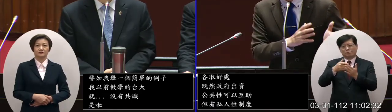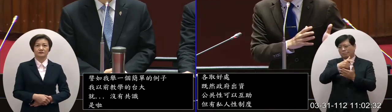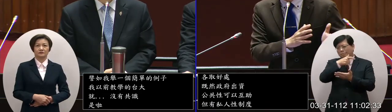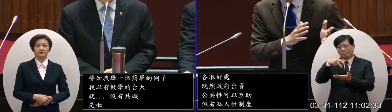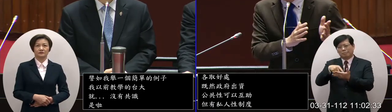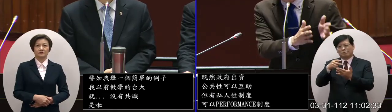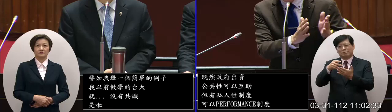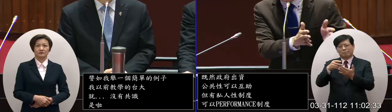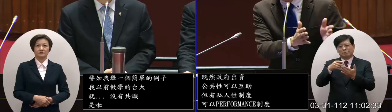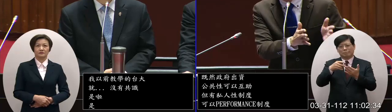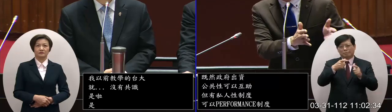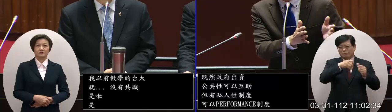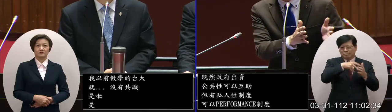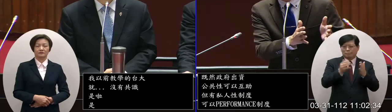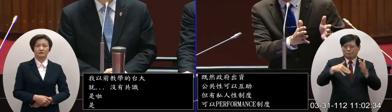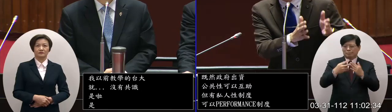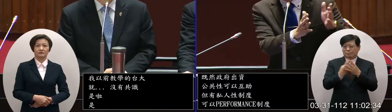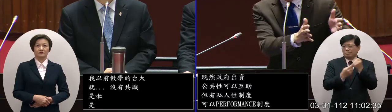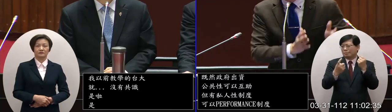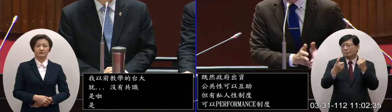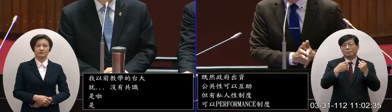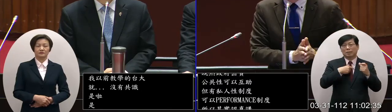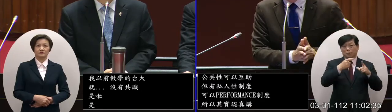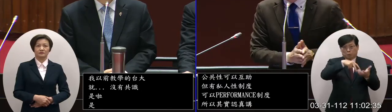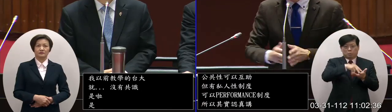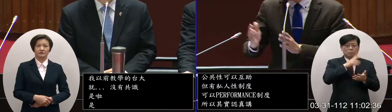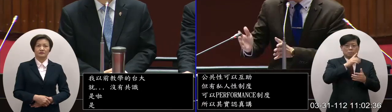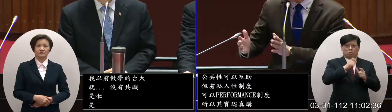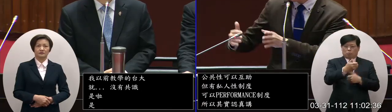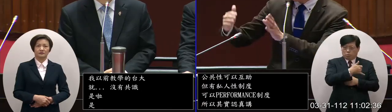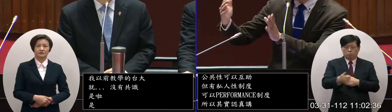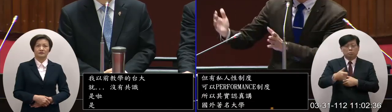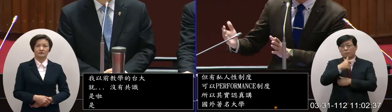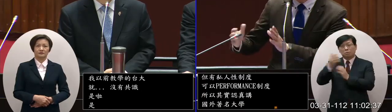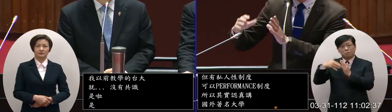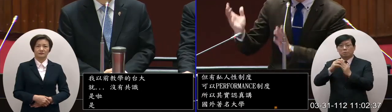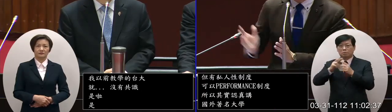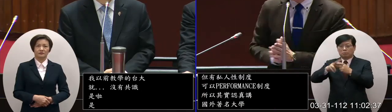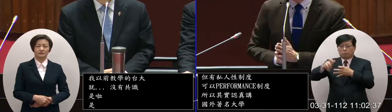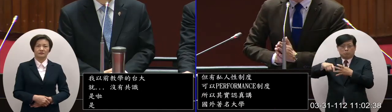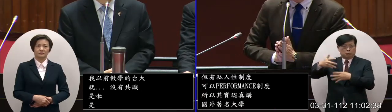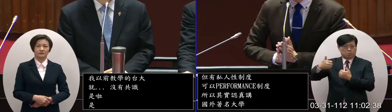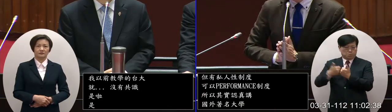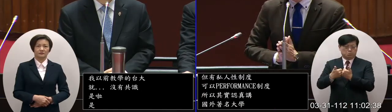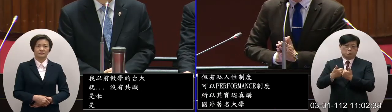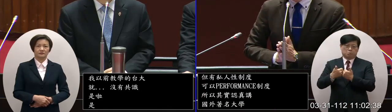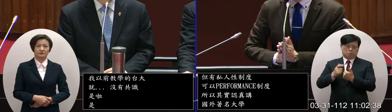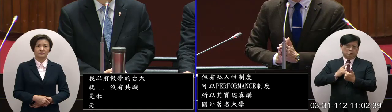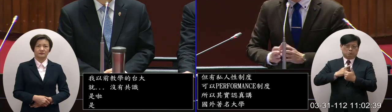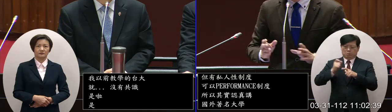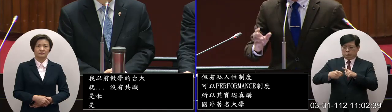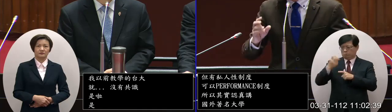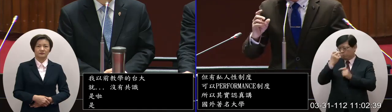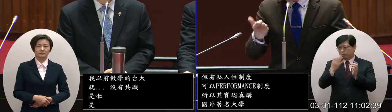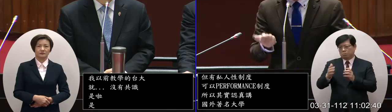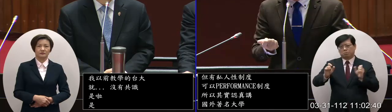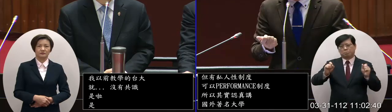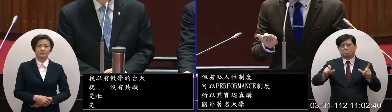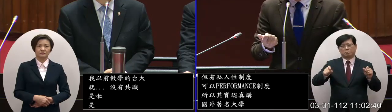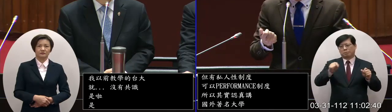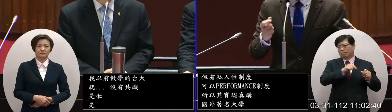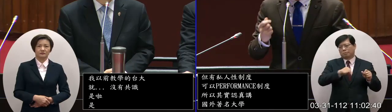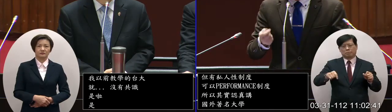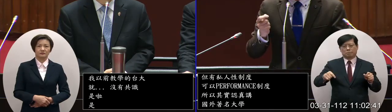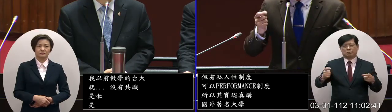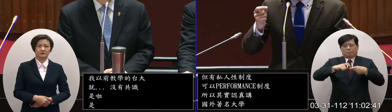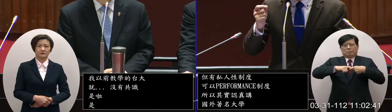你公立就是公務員系統私校是那種董事會有公私治理的那個概念所以他不能